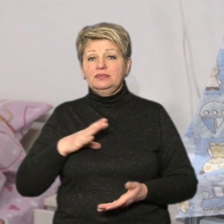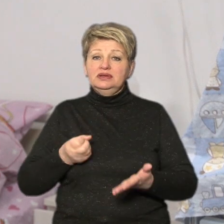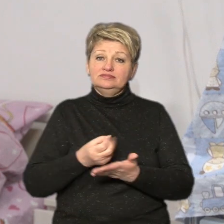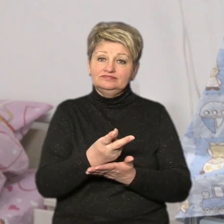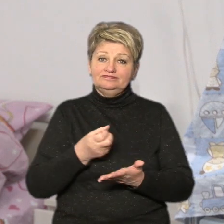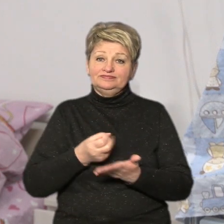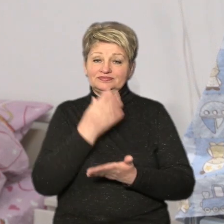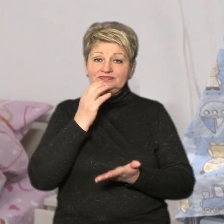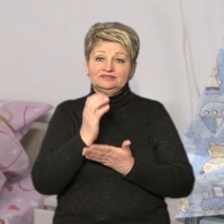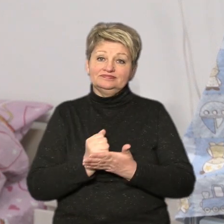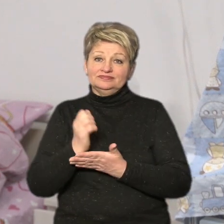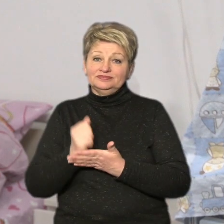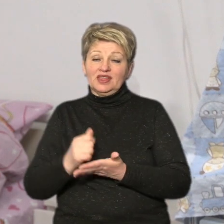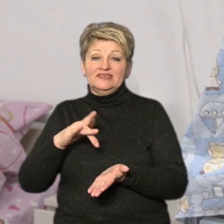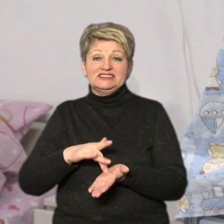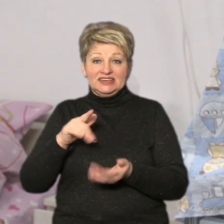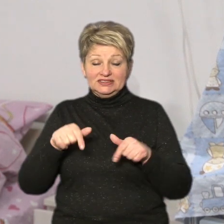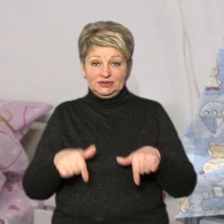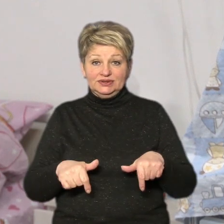зокрема також в перинатальному центрі.